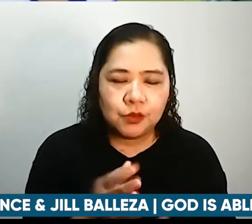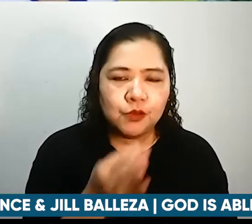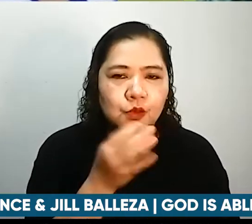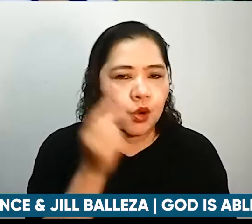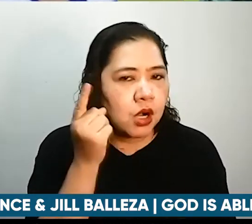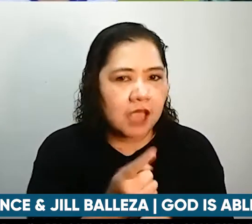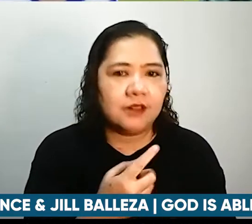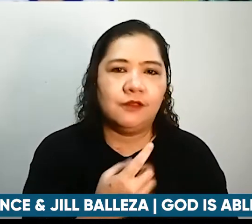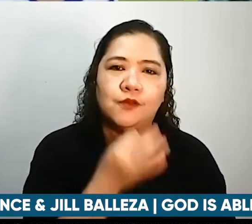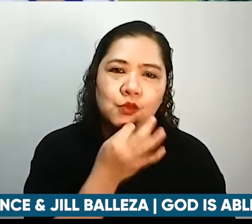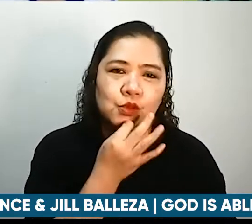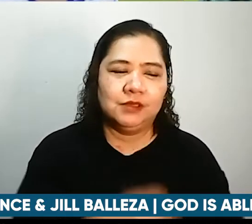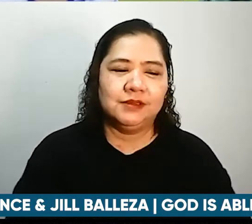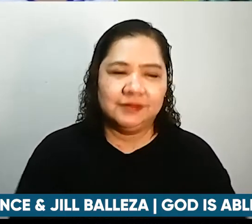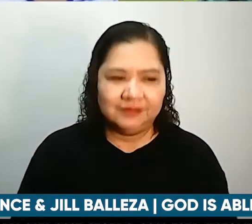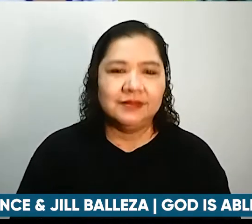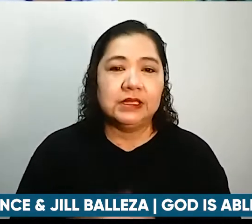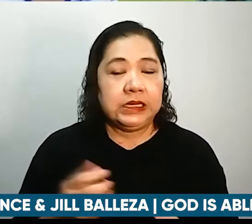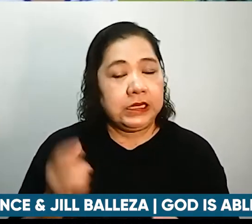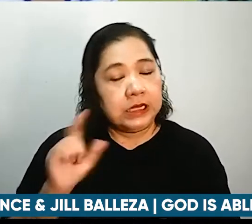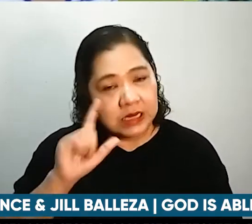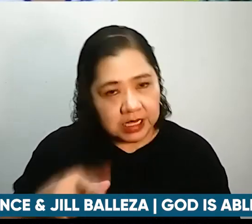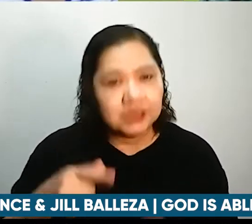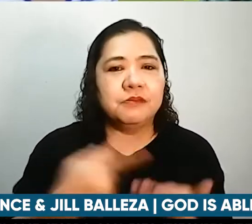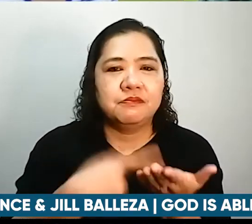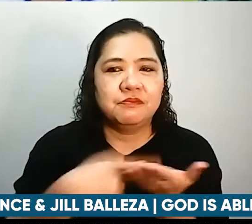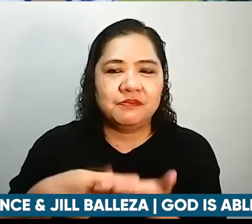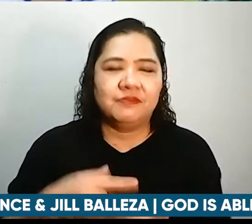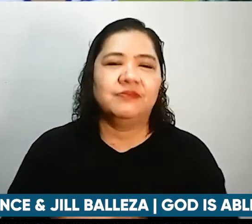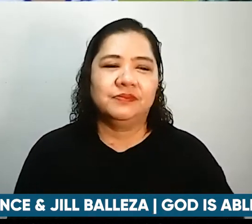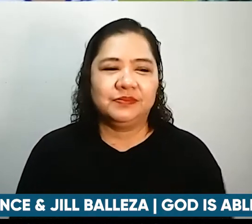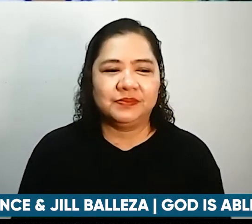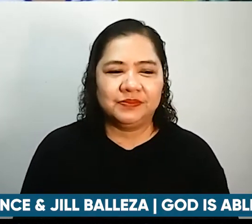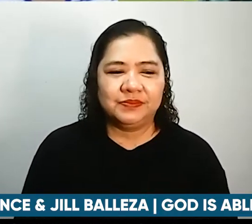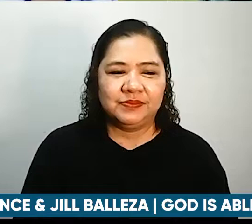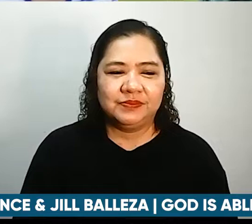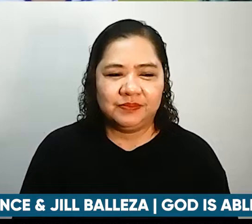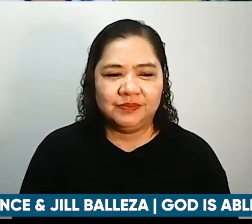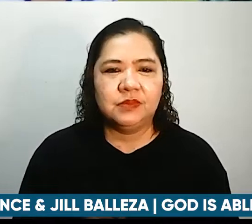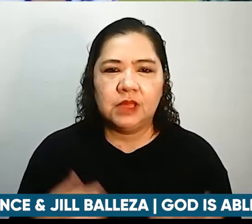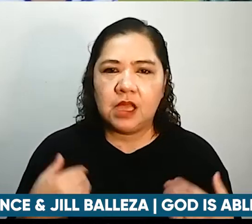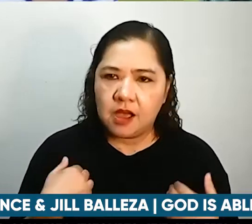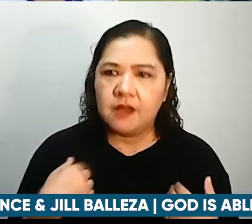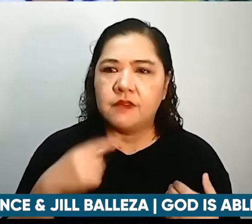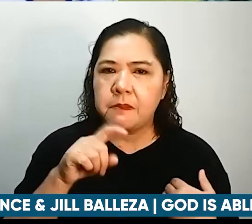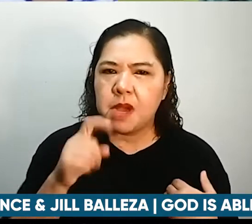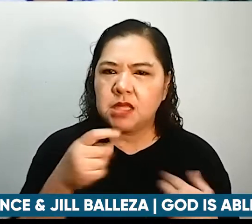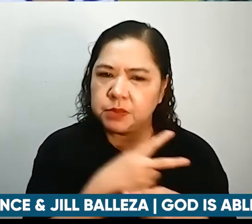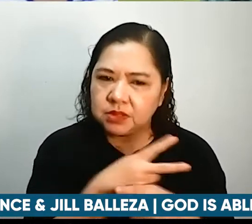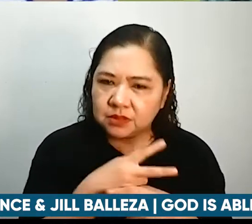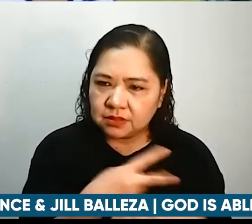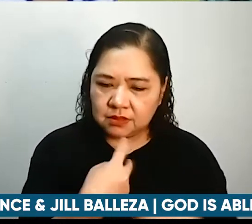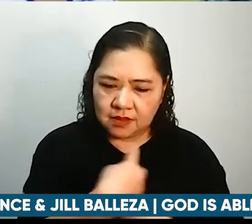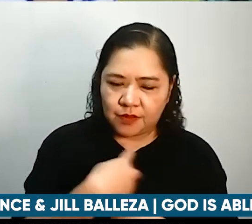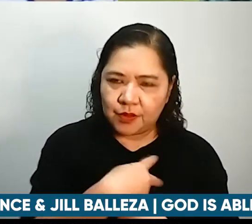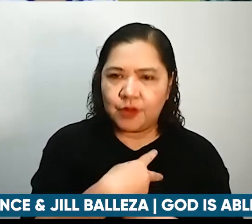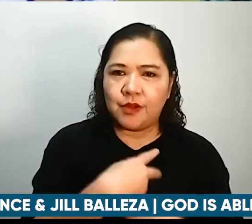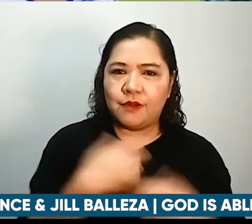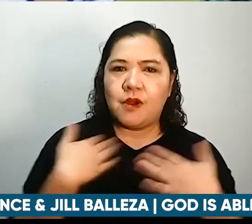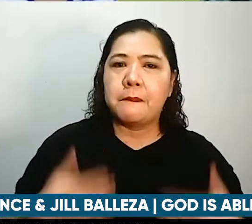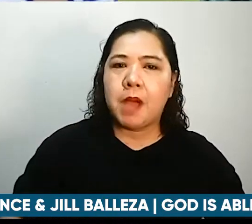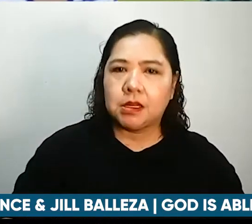natin yan. Something I picked up from your sharing, Lance and Jill. Meron tayong stewardship, sabi nga ni Ate Jill, tayo ang vessel.